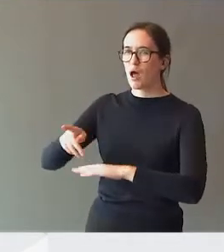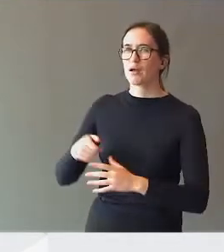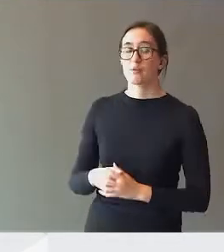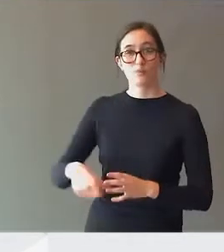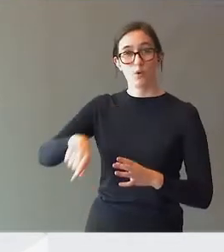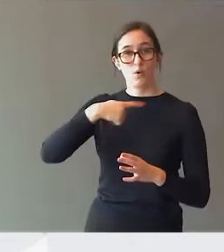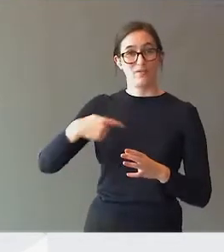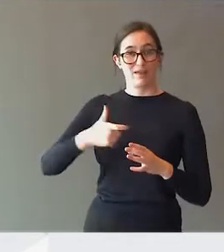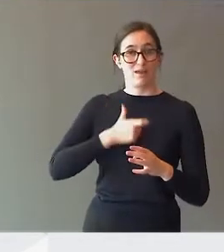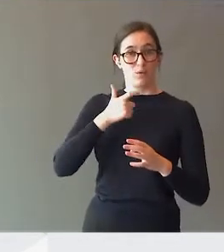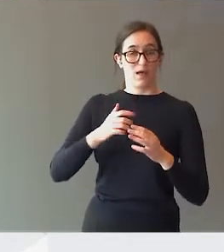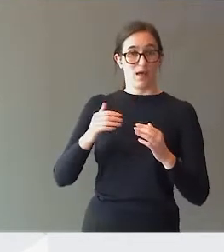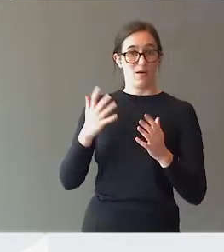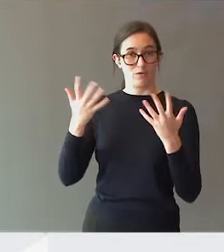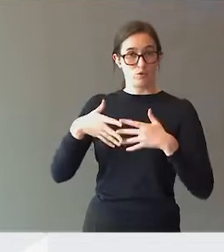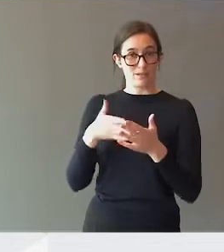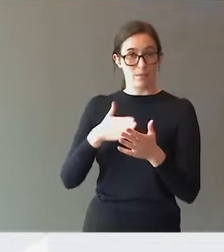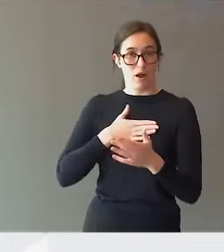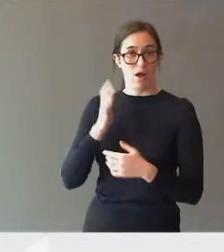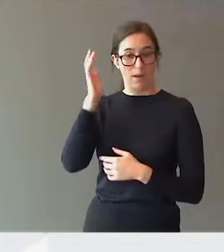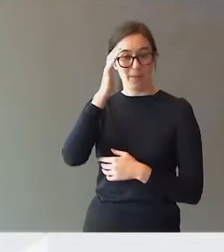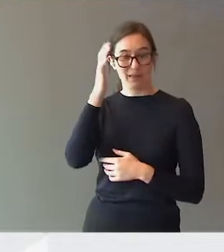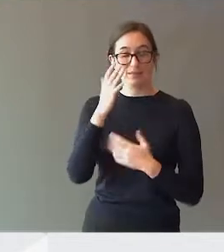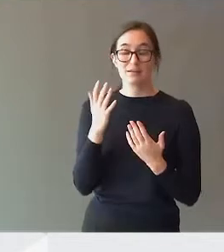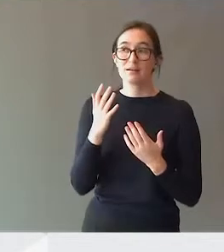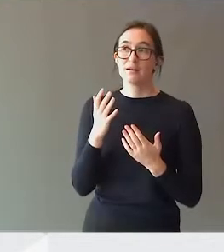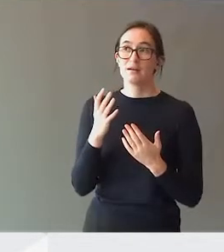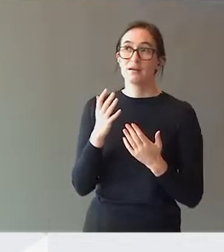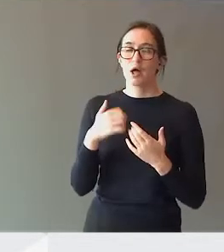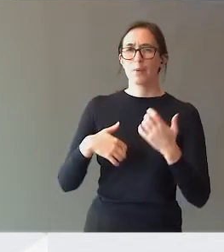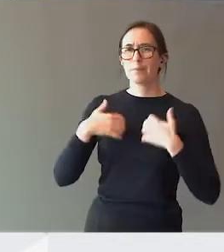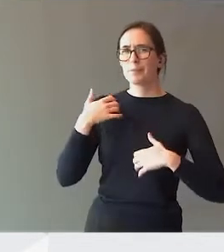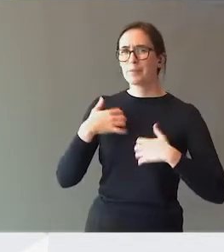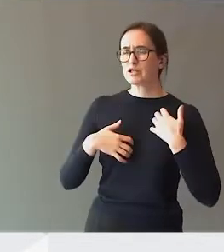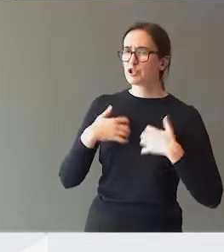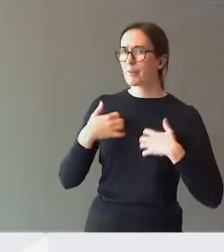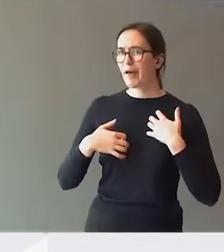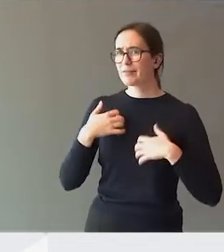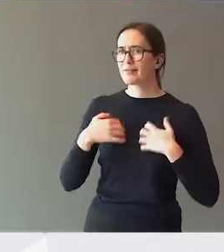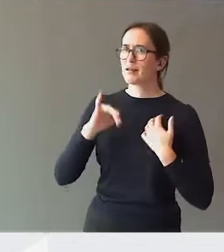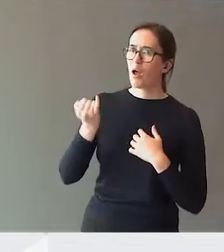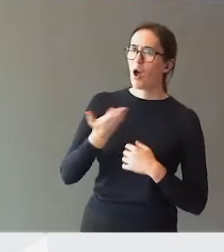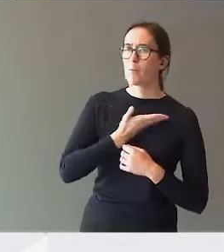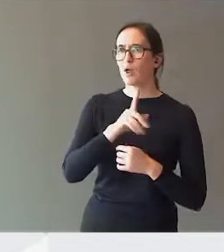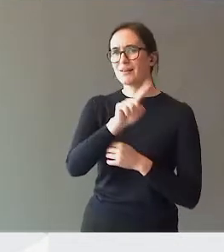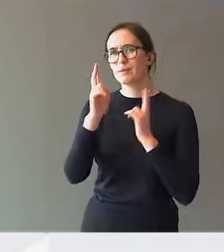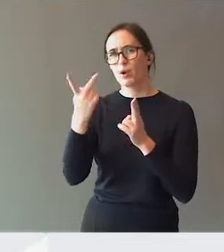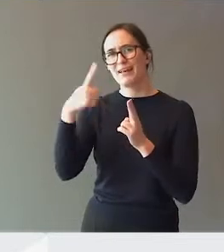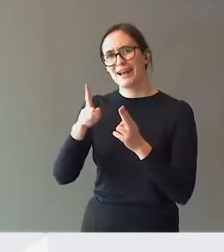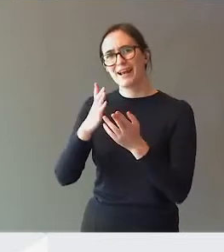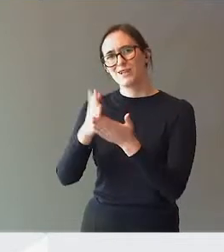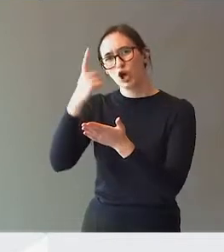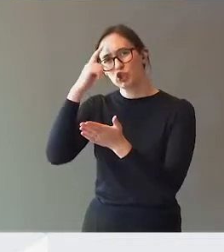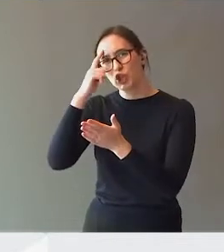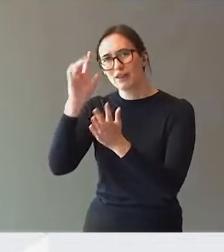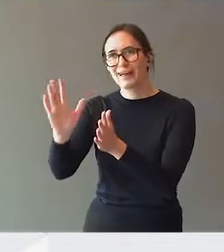ment er at det er bekymringsverdig at så mye av tiden brukes på kun særkundelig. Vi skulle ønske at